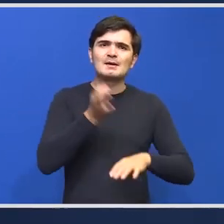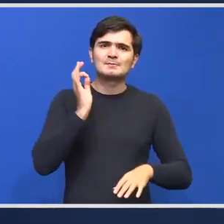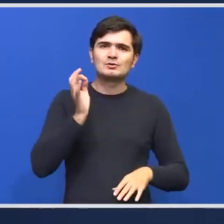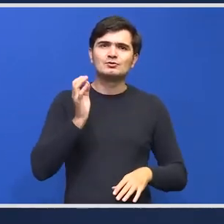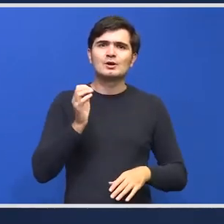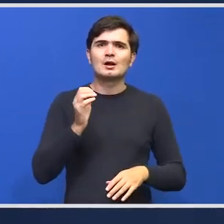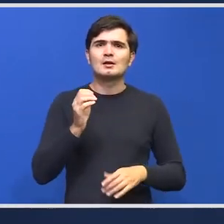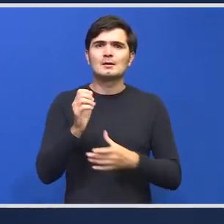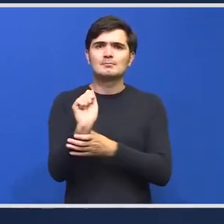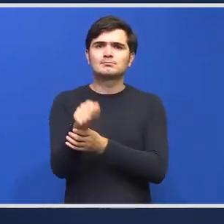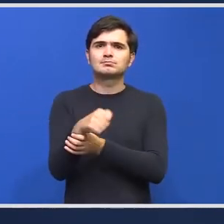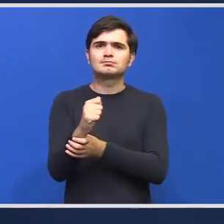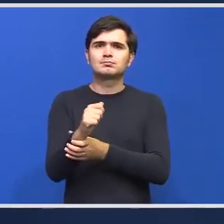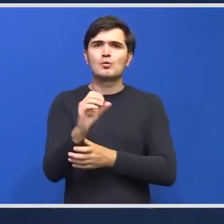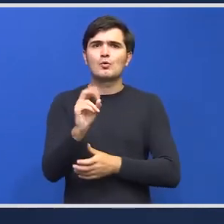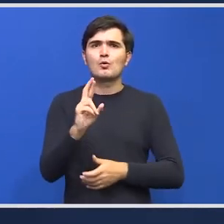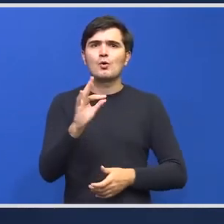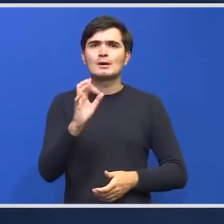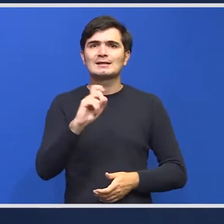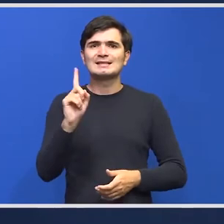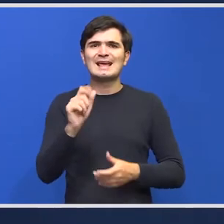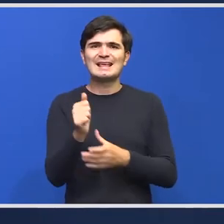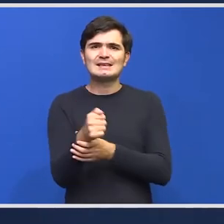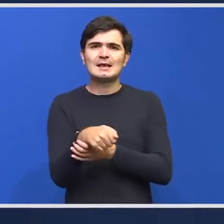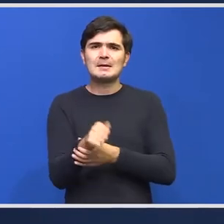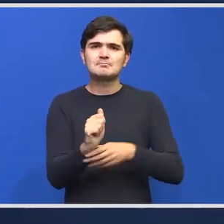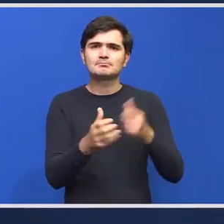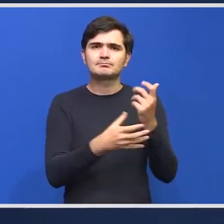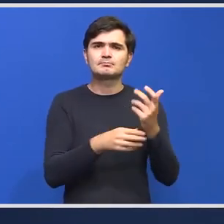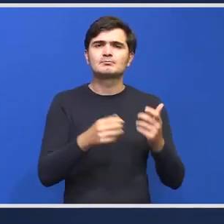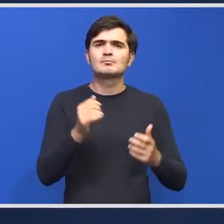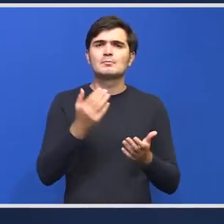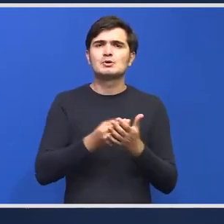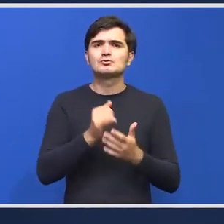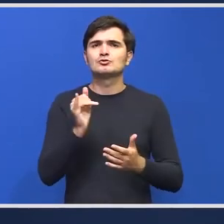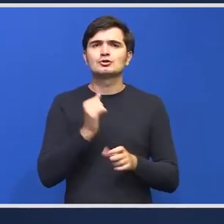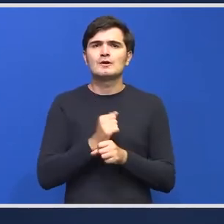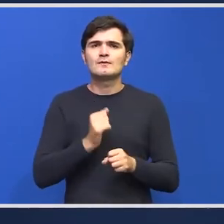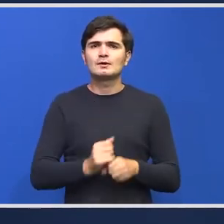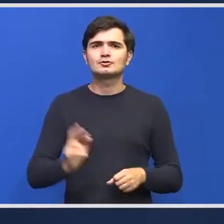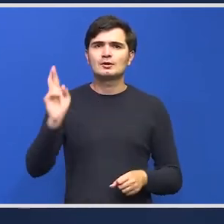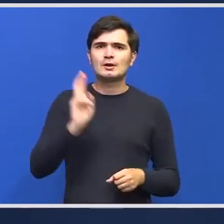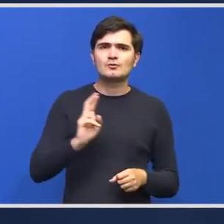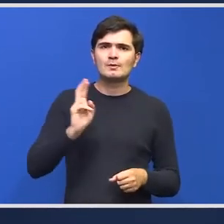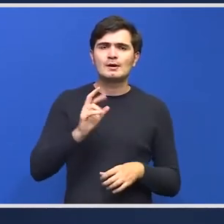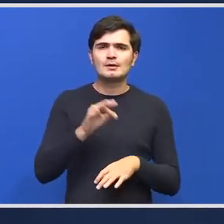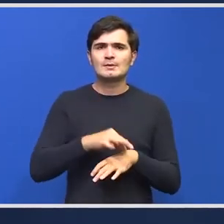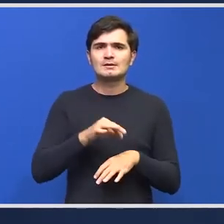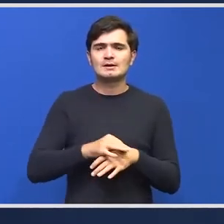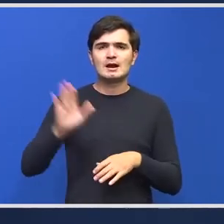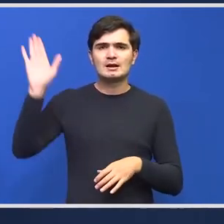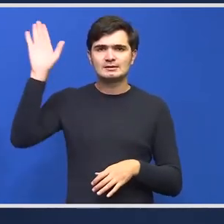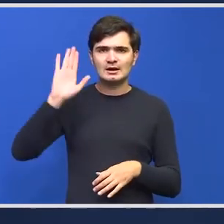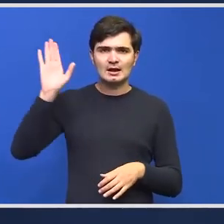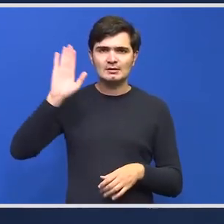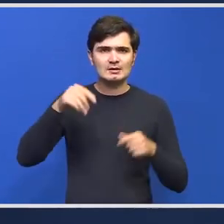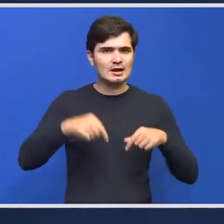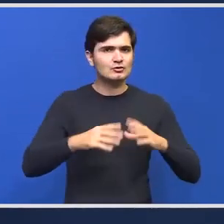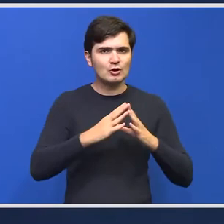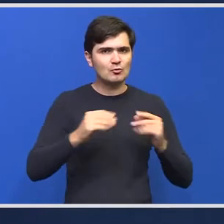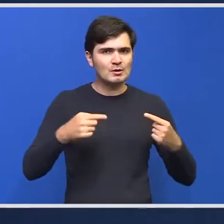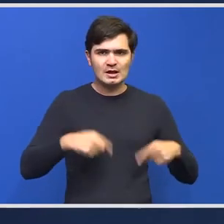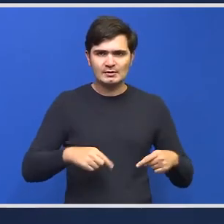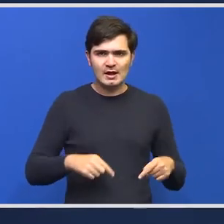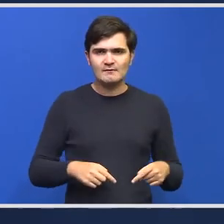orteze pacienții care fac recuperare medicală acum în străinătate pentru că nu avem un centru în România